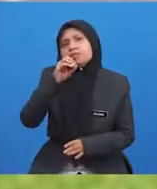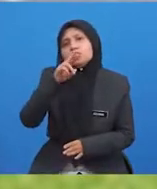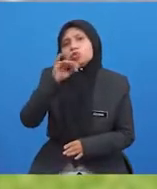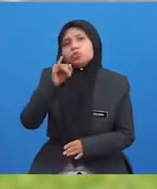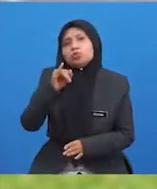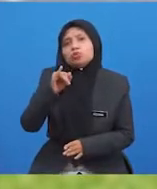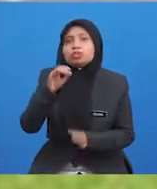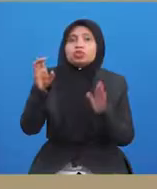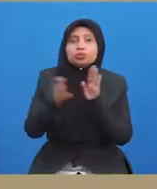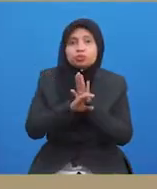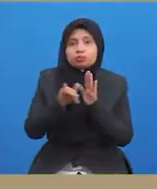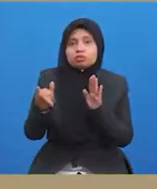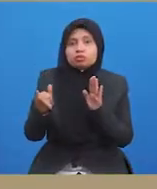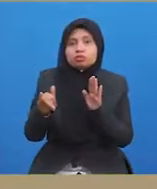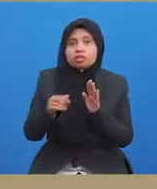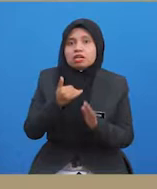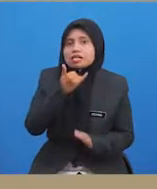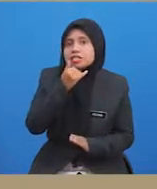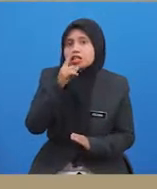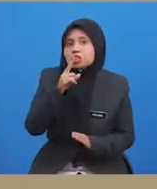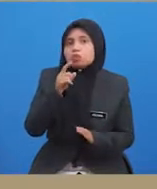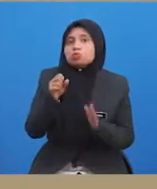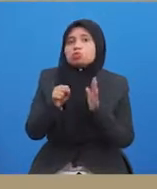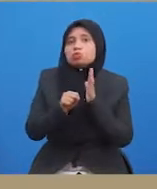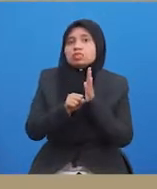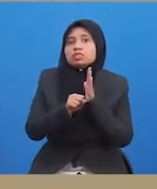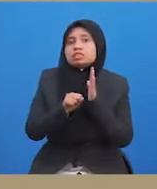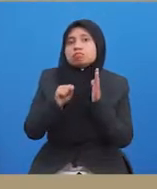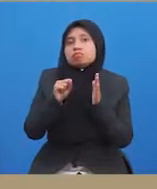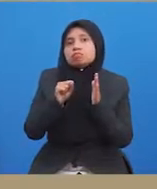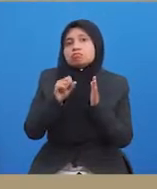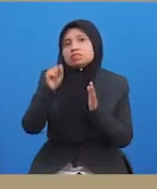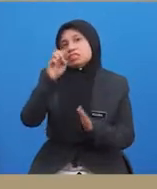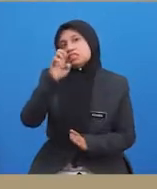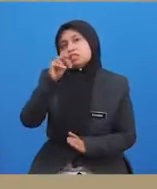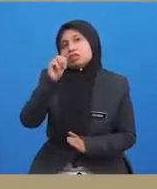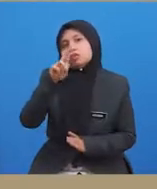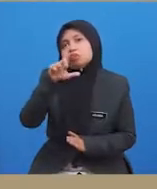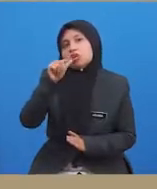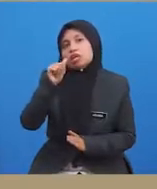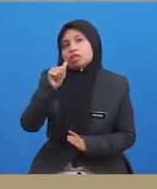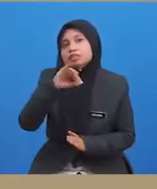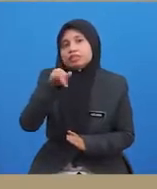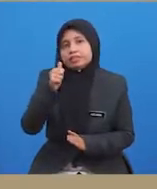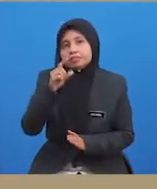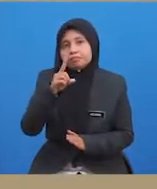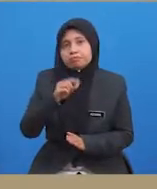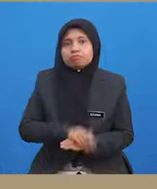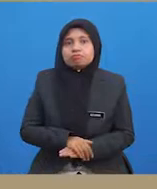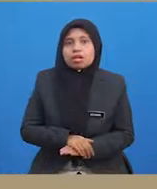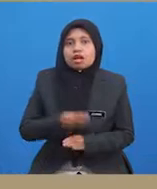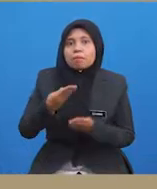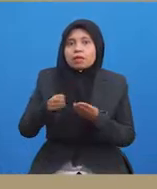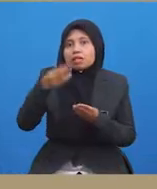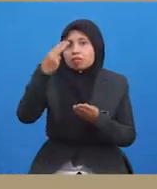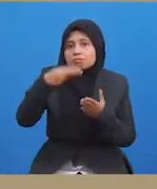ini antaranya, salah satunya ialah teori semula jadi oleh GIL. Bagi